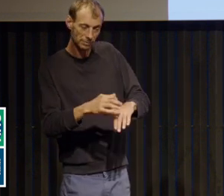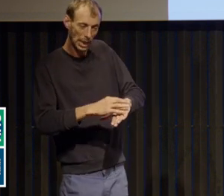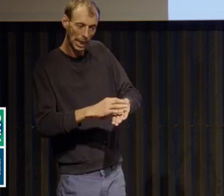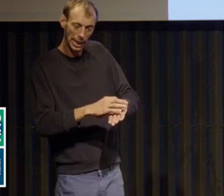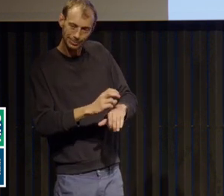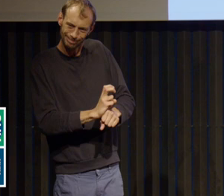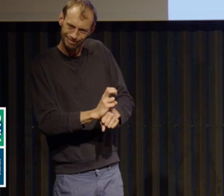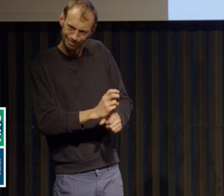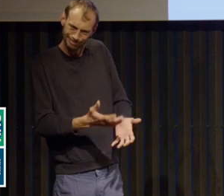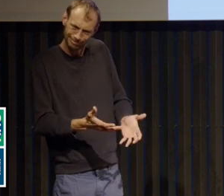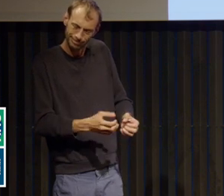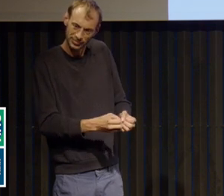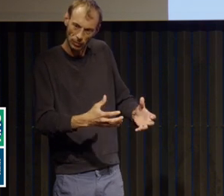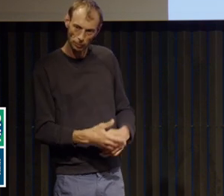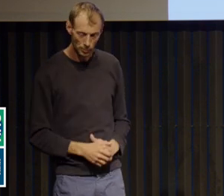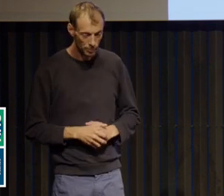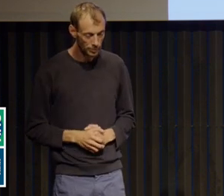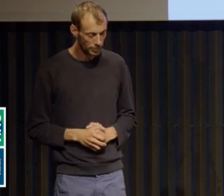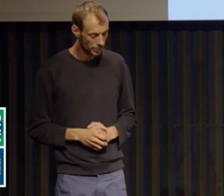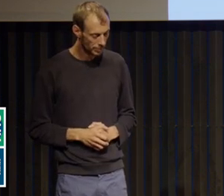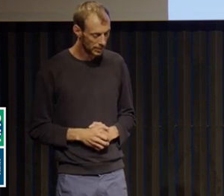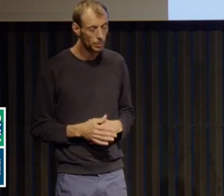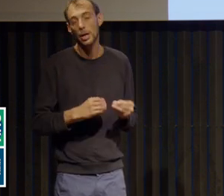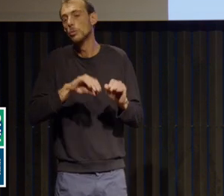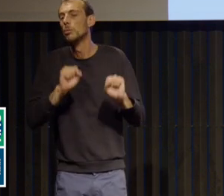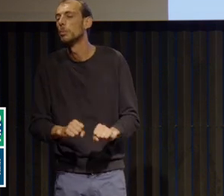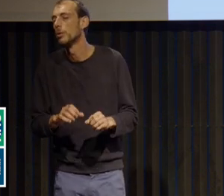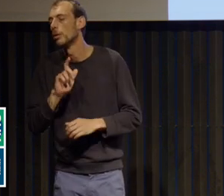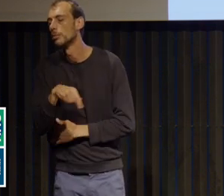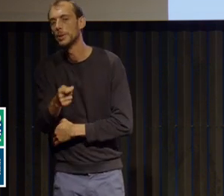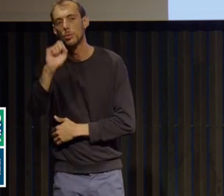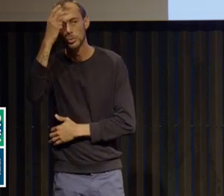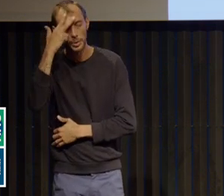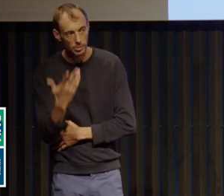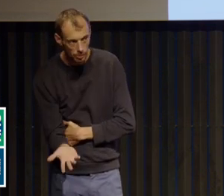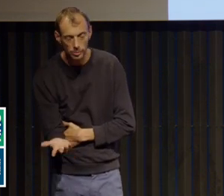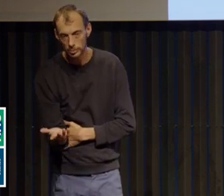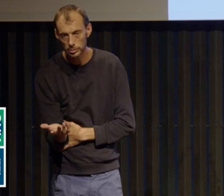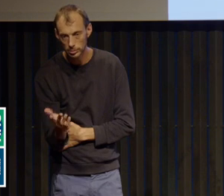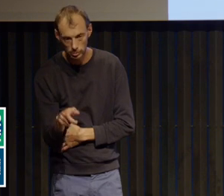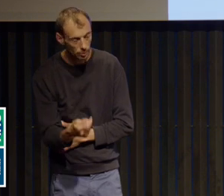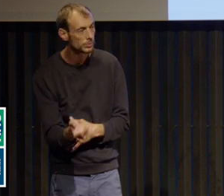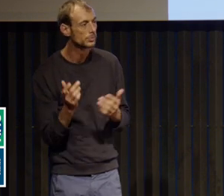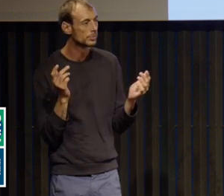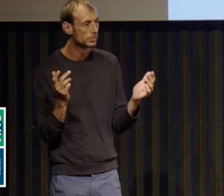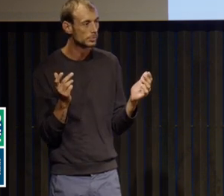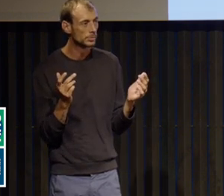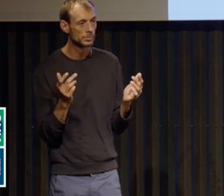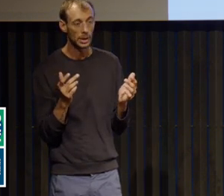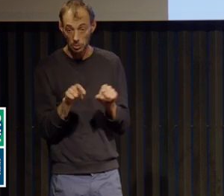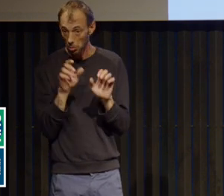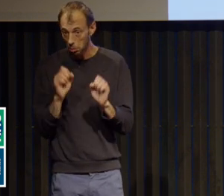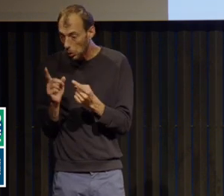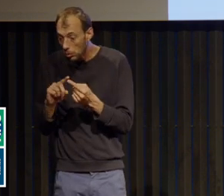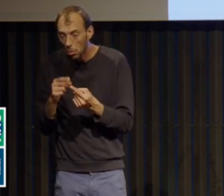Après, il évidemment des traumatismes. puis, parfois, il n pas grand-chose qui se passe. Mais enfin, peut-être, sans doute, des choses qui paraissent assez anodines,